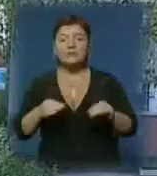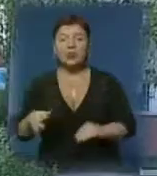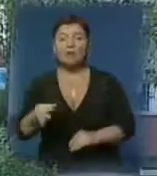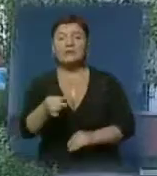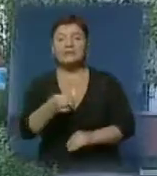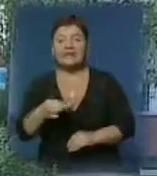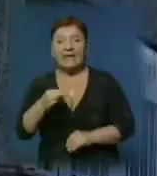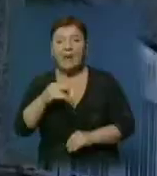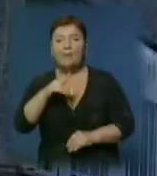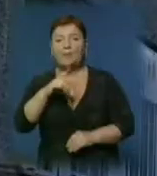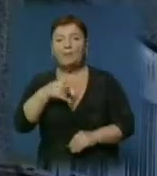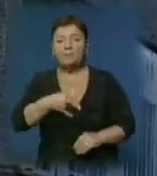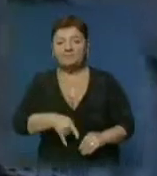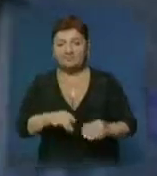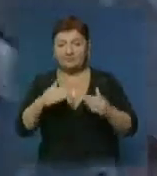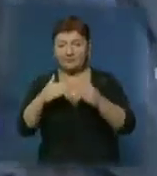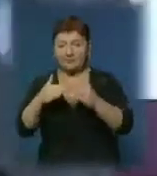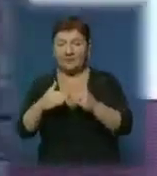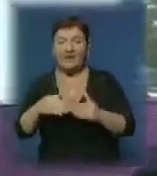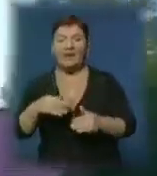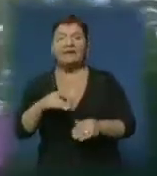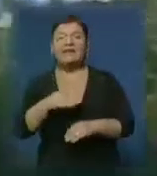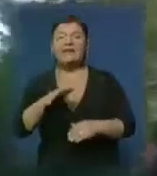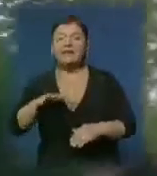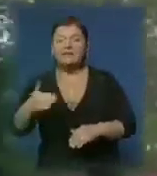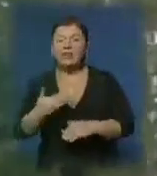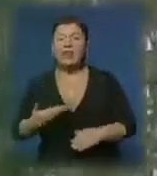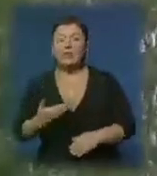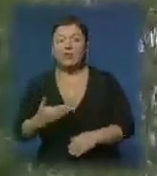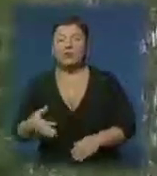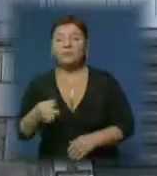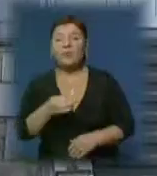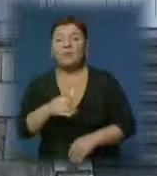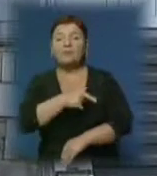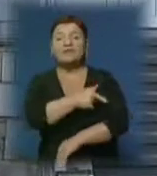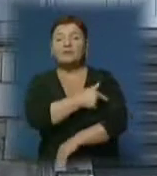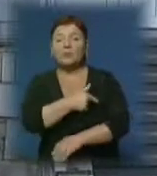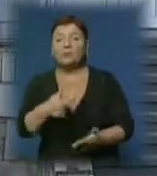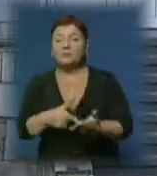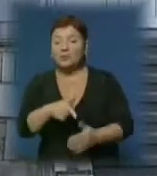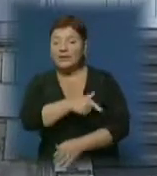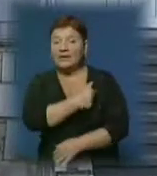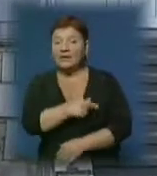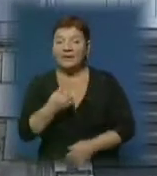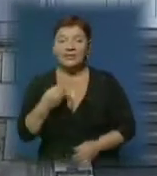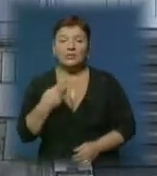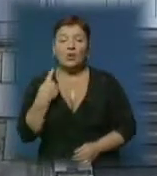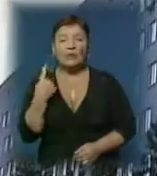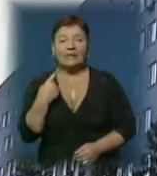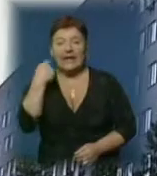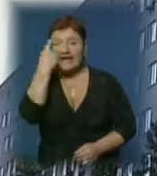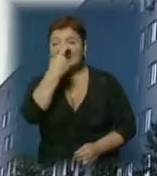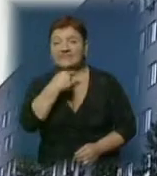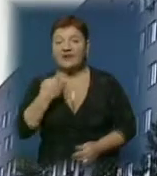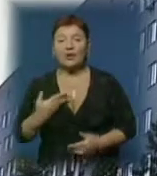перинатальний центр. Дитячих хірургів облаштують у центральному корпусі міської лікарні, звідки ще лопно-лицьова хірургія